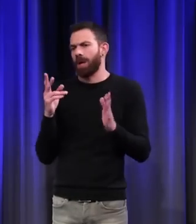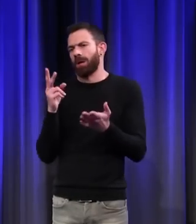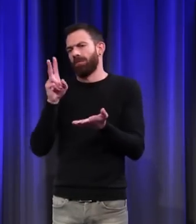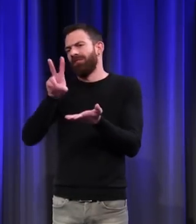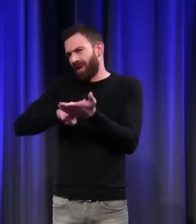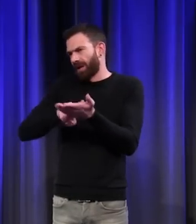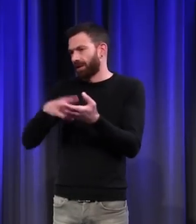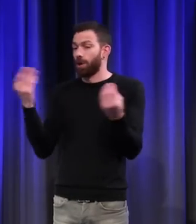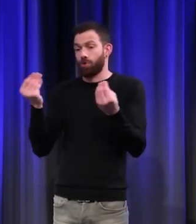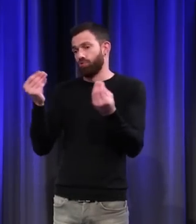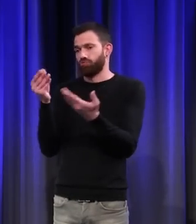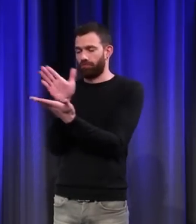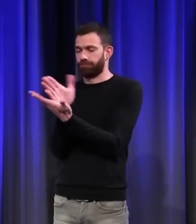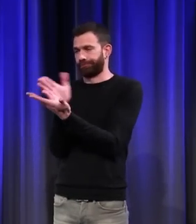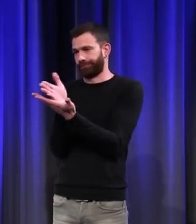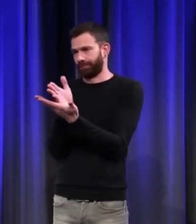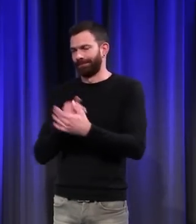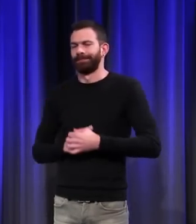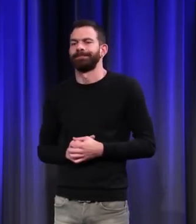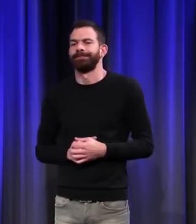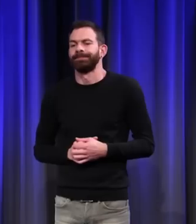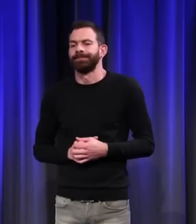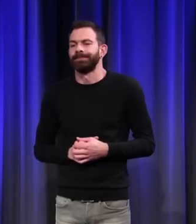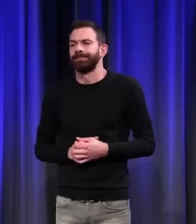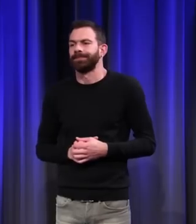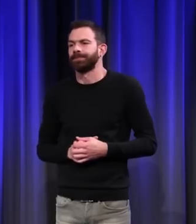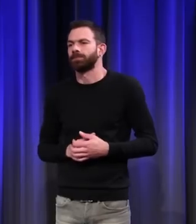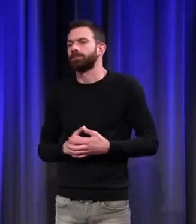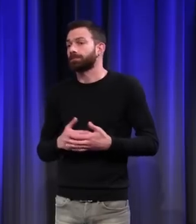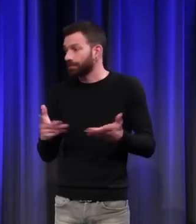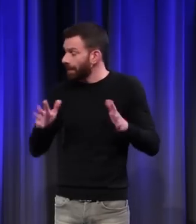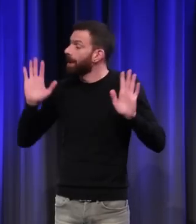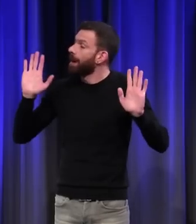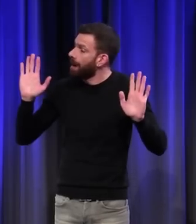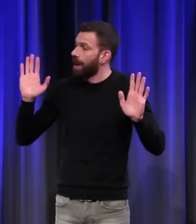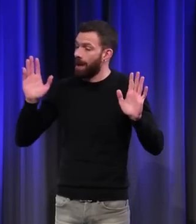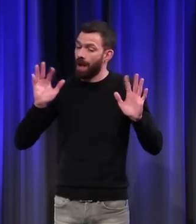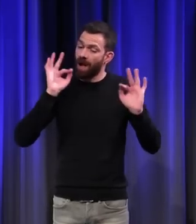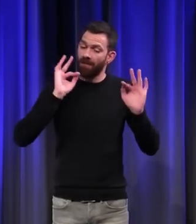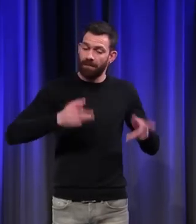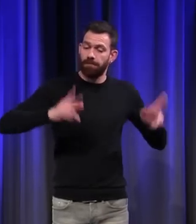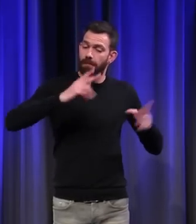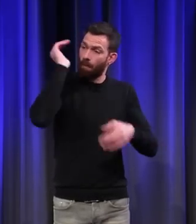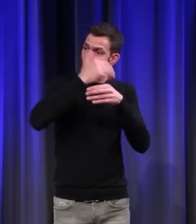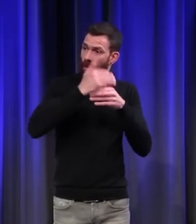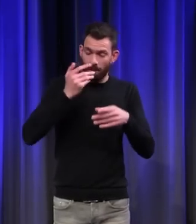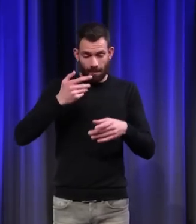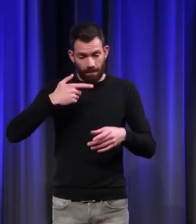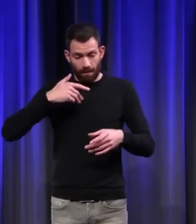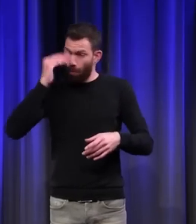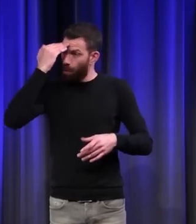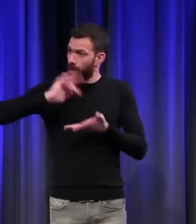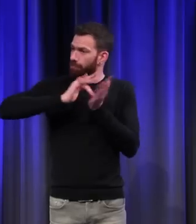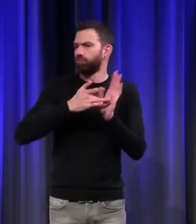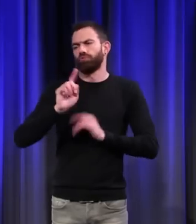entre les deux. Cela dit, nous ne savons pas tout. À propos du Moyen Âge, nous avons encore des lacunes.